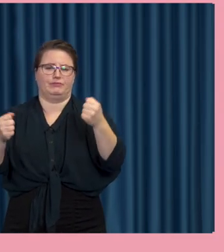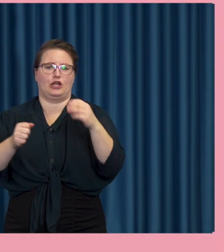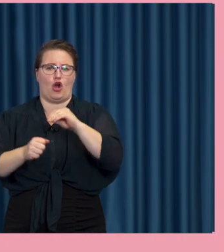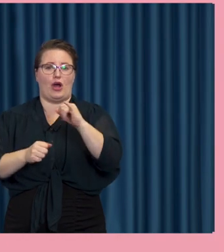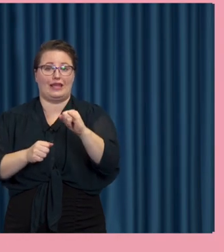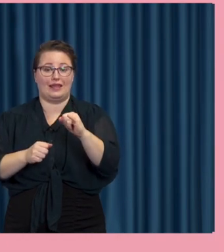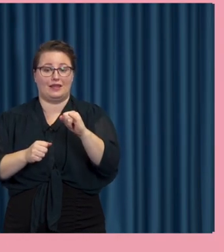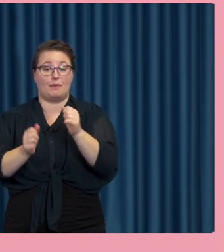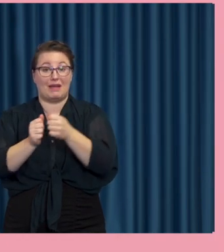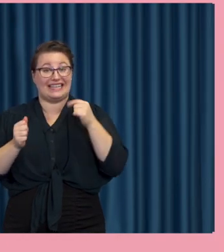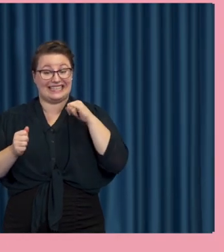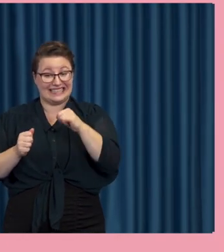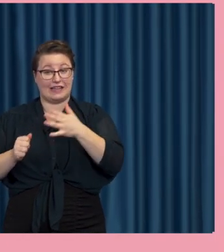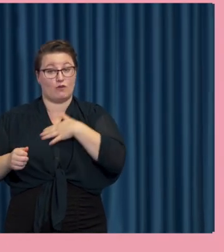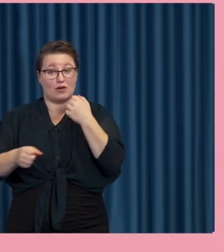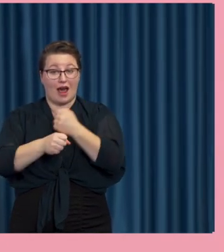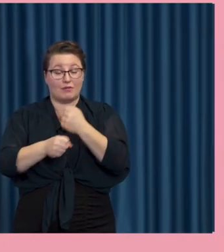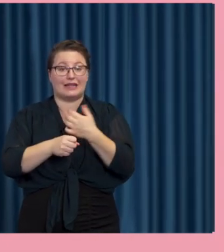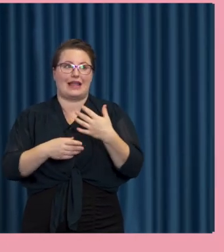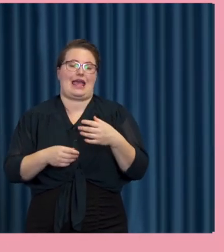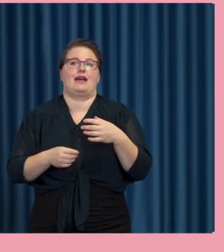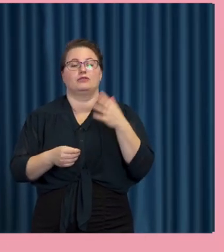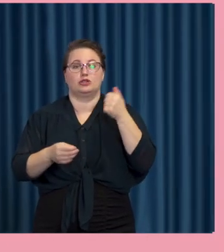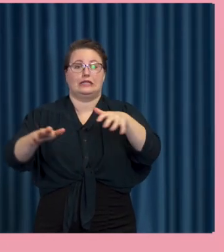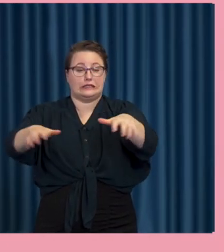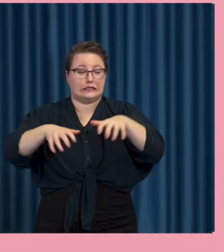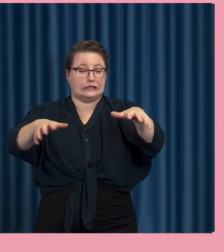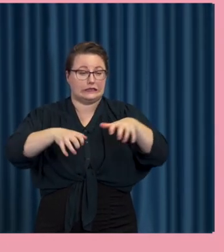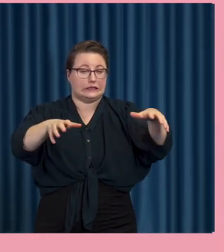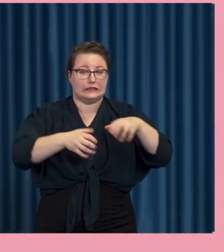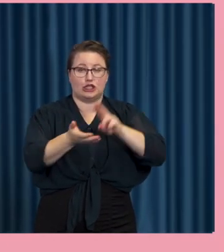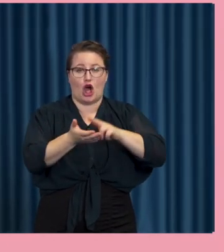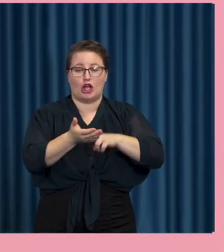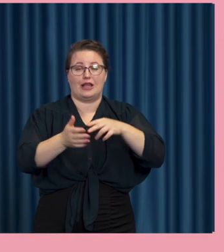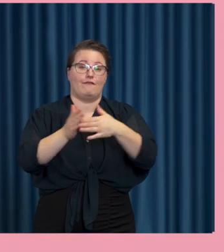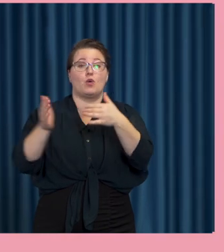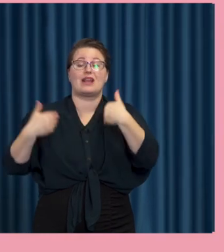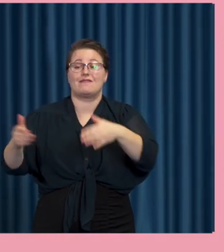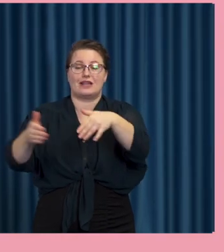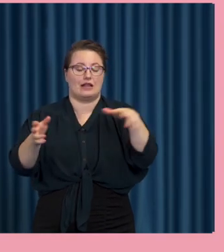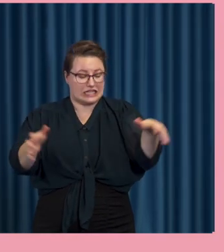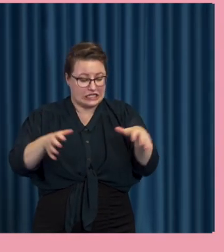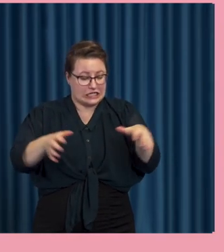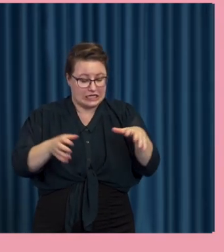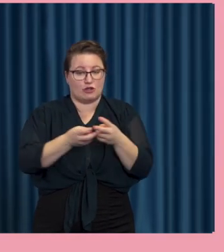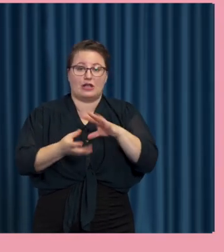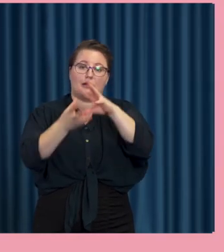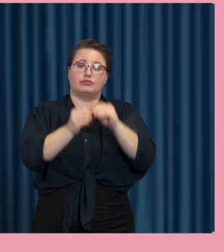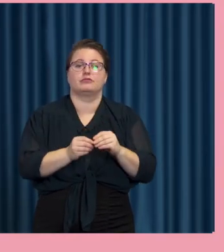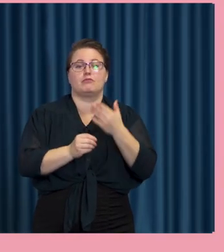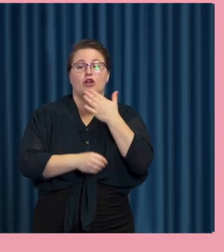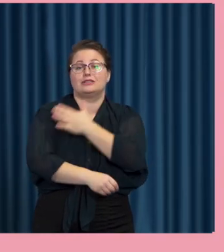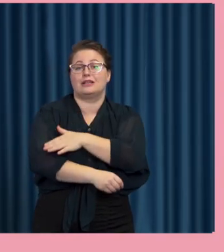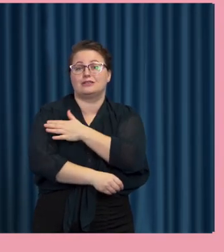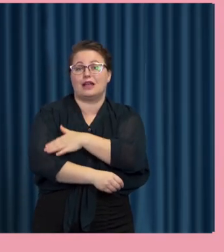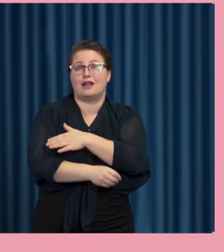att samla in väldigt mycket data om individer. För då kan man bygga goda tjänster med stor precision. Det som jag